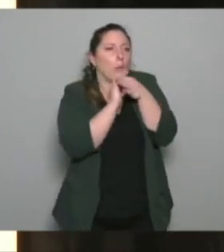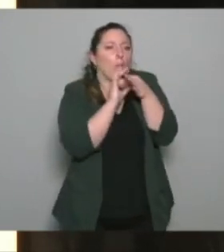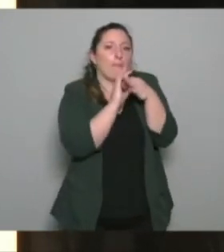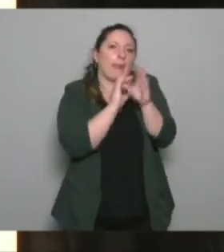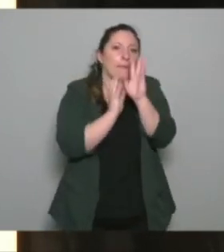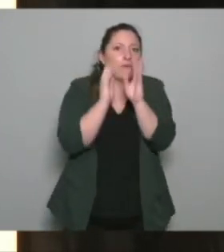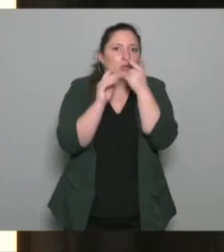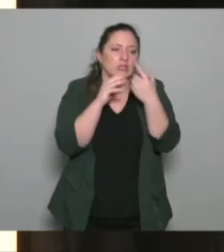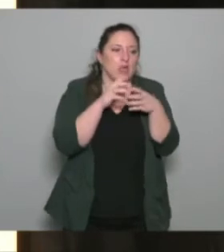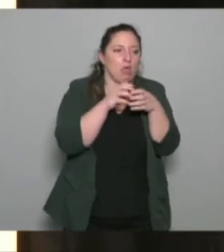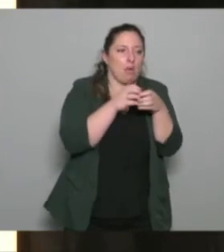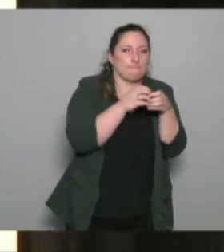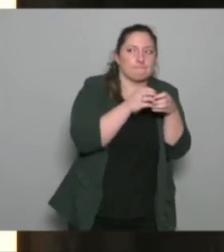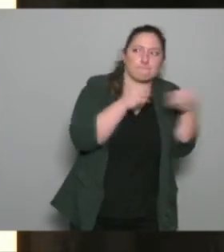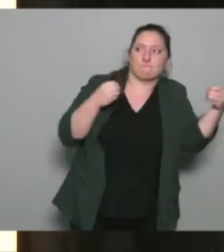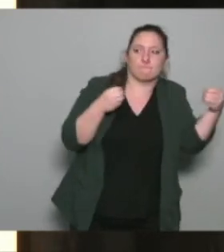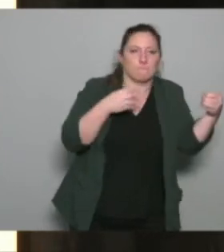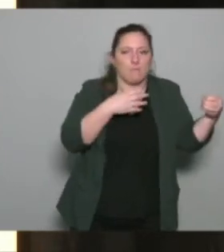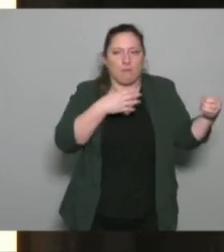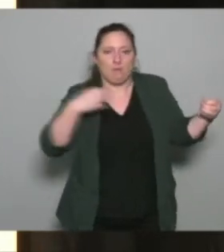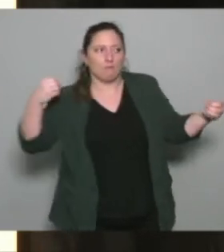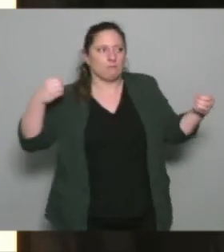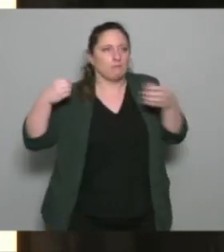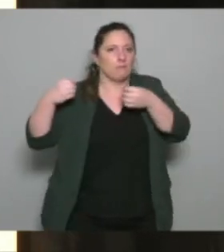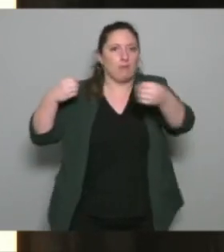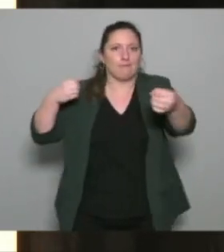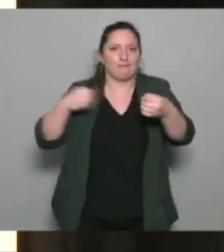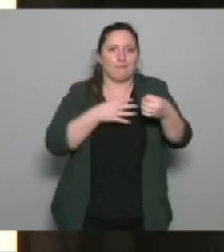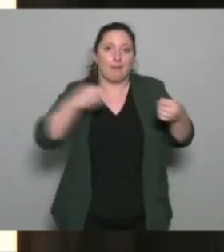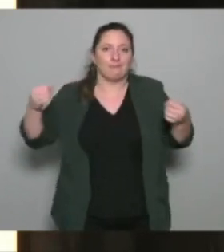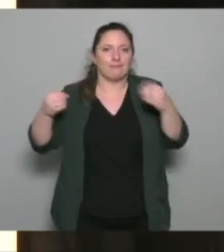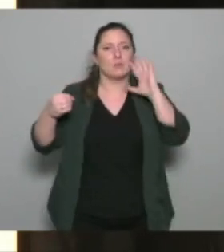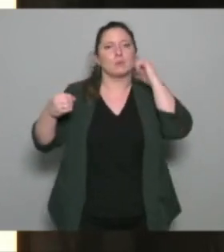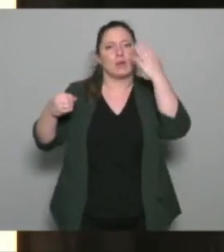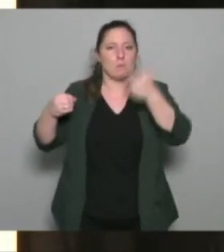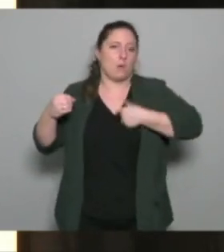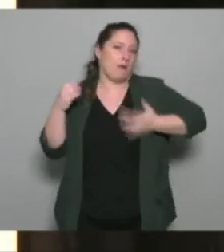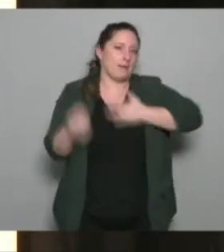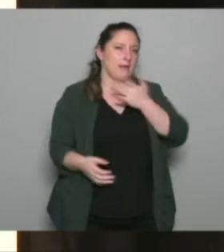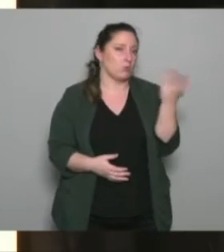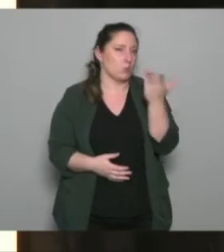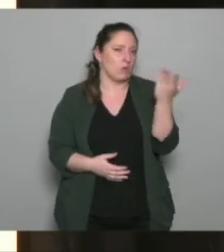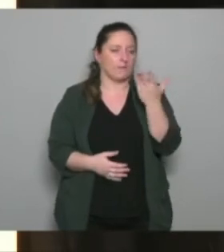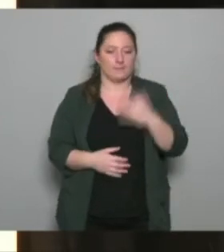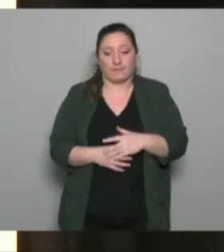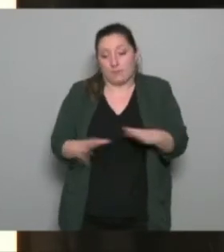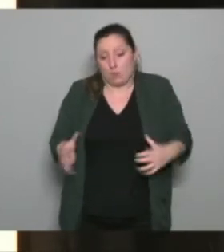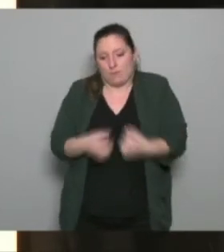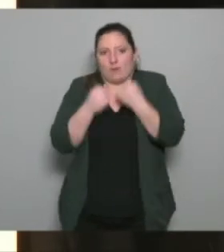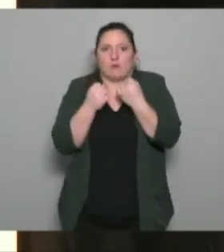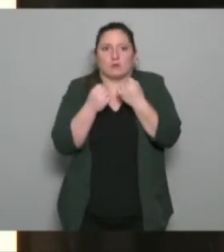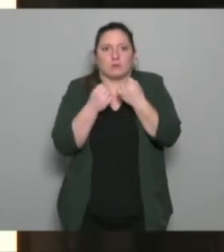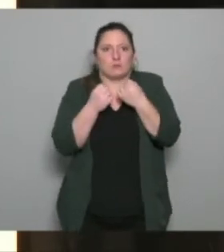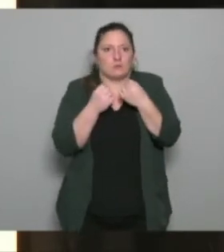peuvent parfois nous séparer des autres et donc cette compétence moi que je recherche avant tout c'est cette